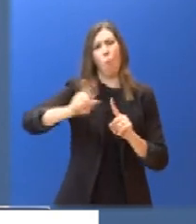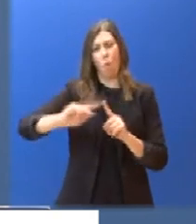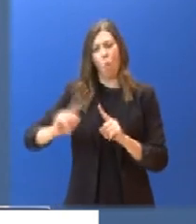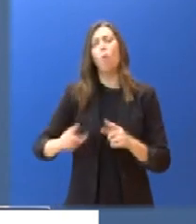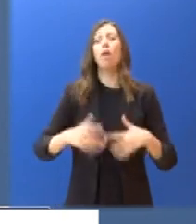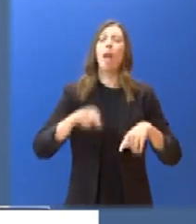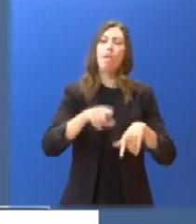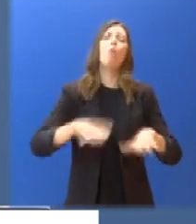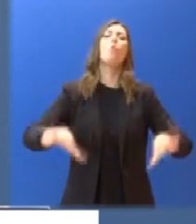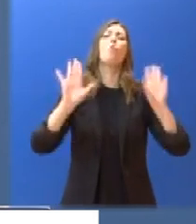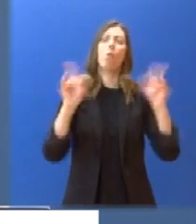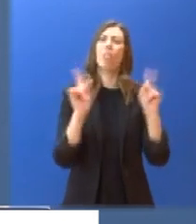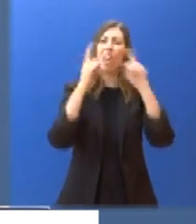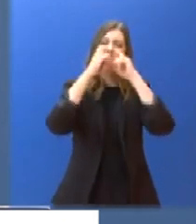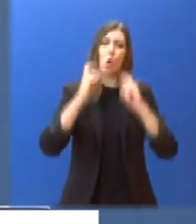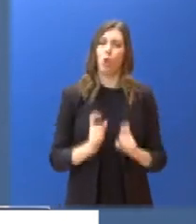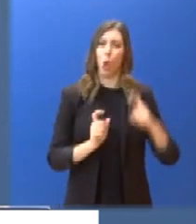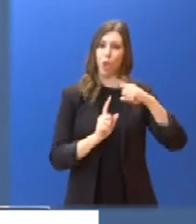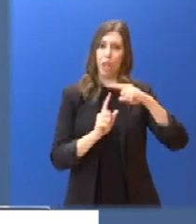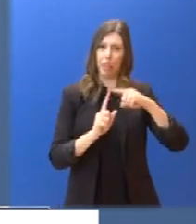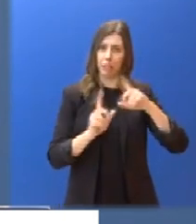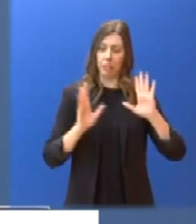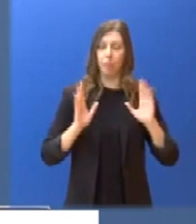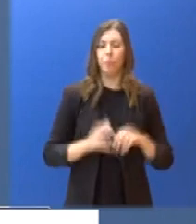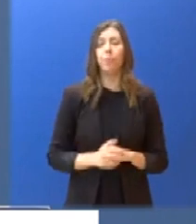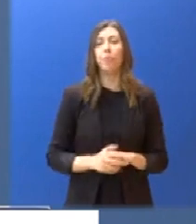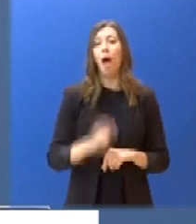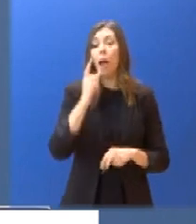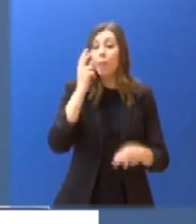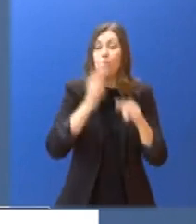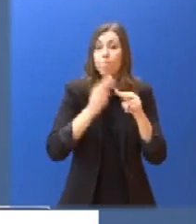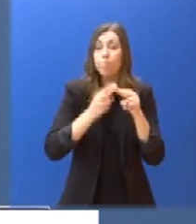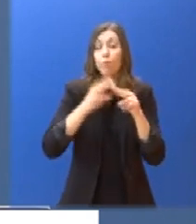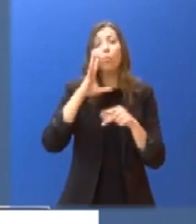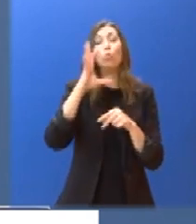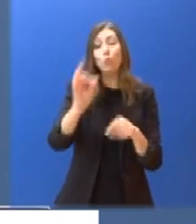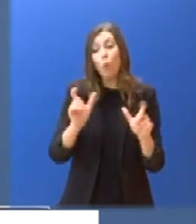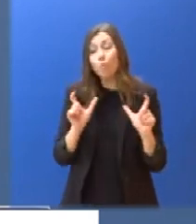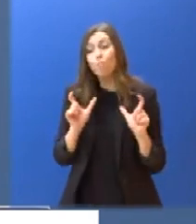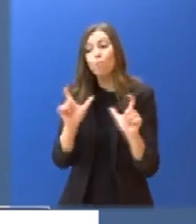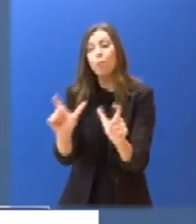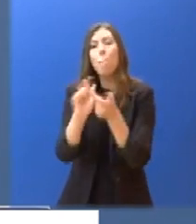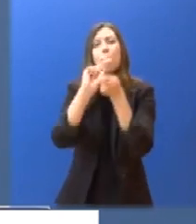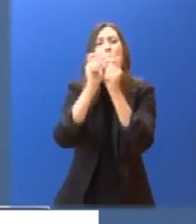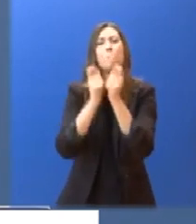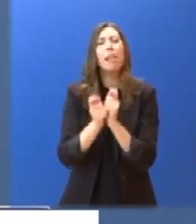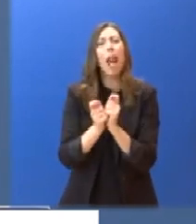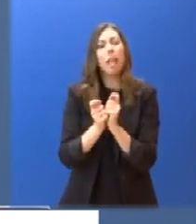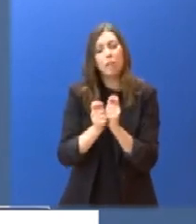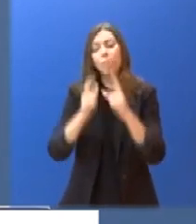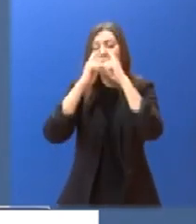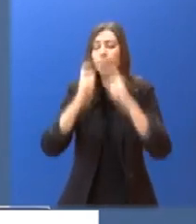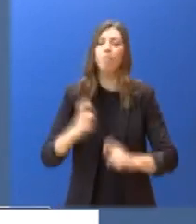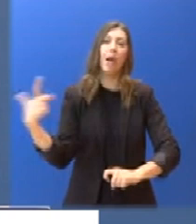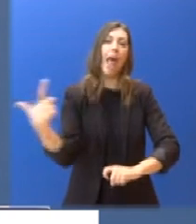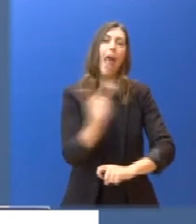Αποτελεσματική απάντηση ωστόσο στη νέα μετάλλαξη αποτελεί μόνο εμβολιασμός καθώς οι επιστήμονες διαβεβαιώνουν και τα στατιστικά στοιχεία